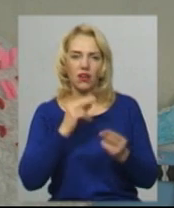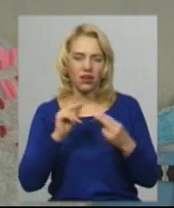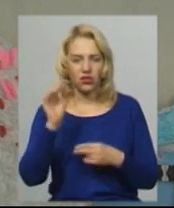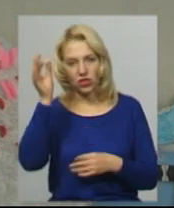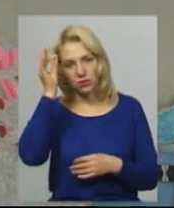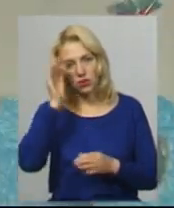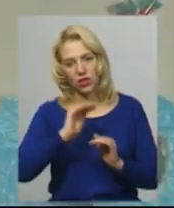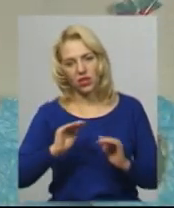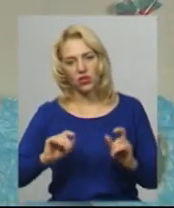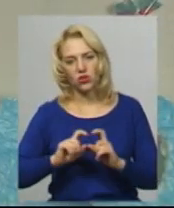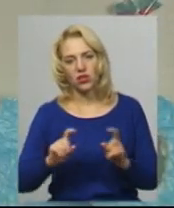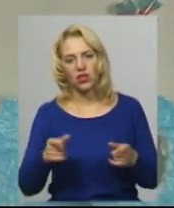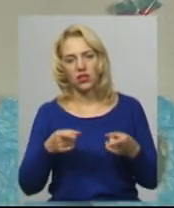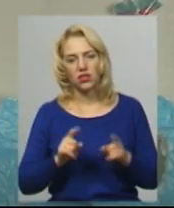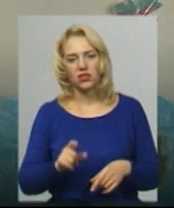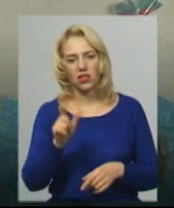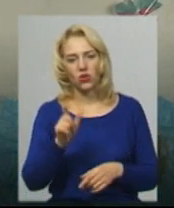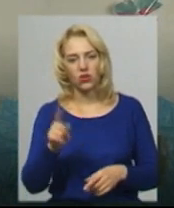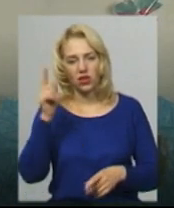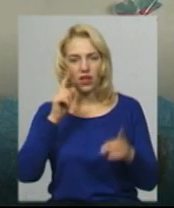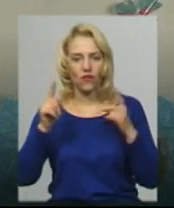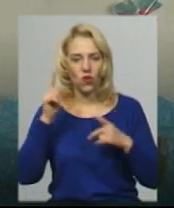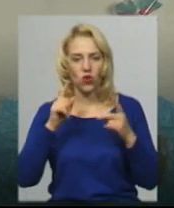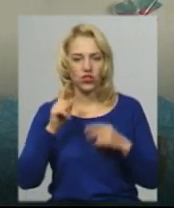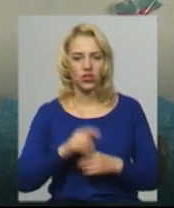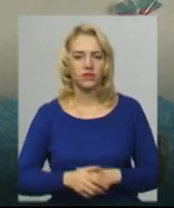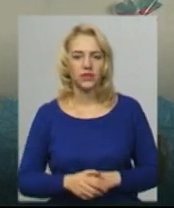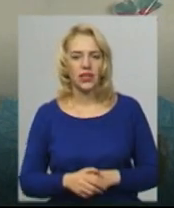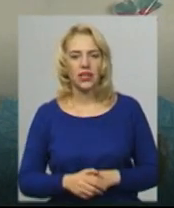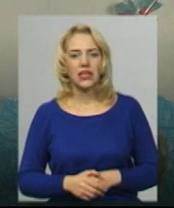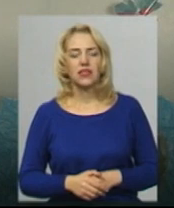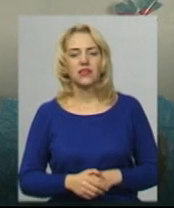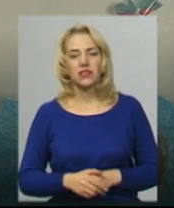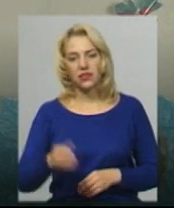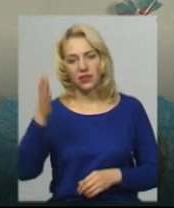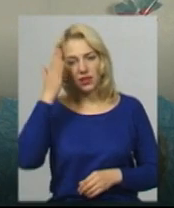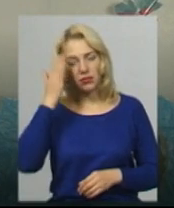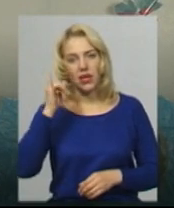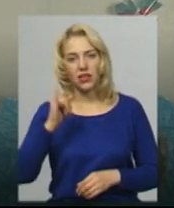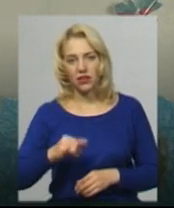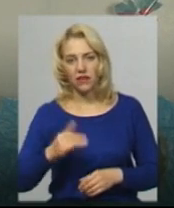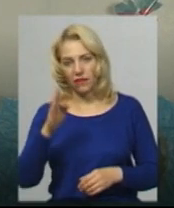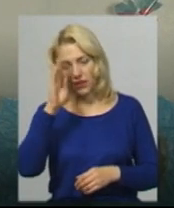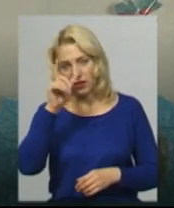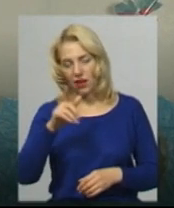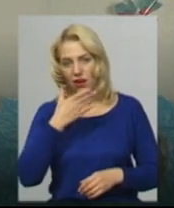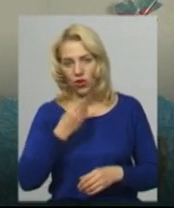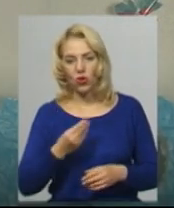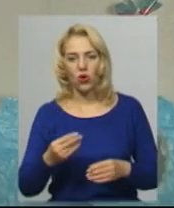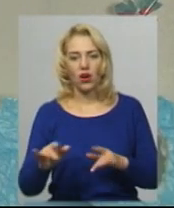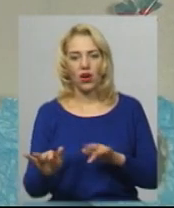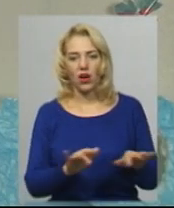дитячого садка. Дійсно, людина творча, здібна. Він гарно грає